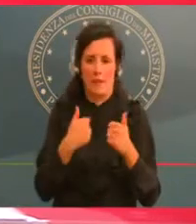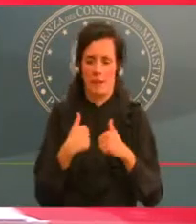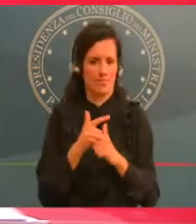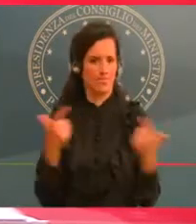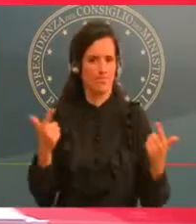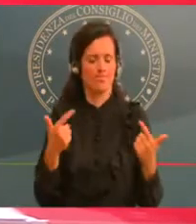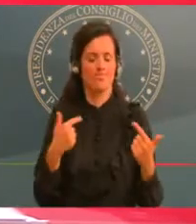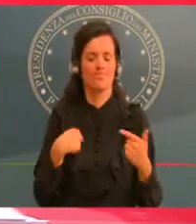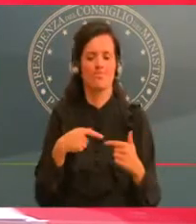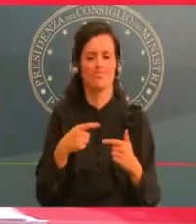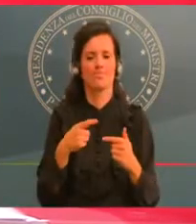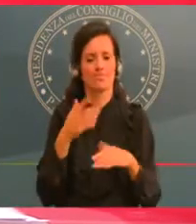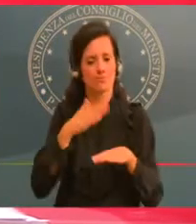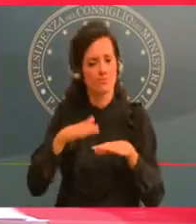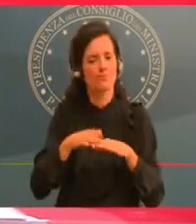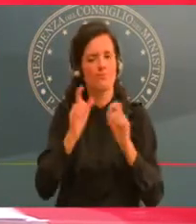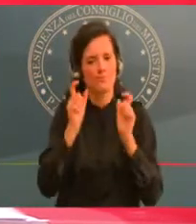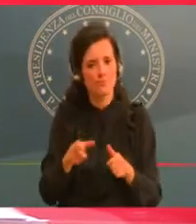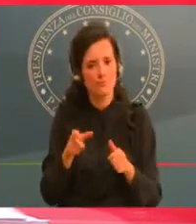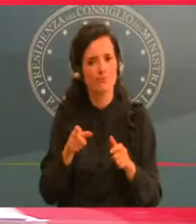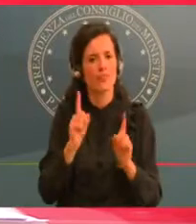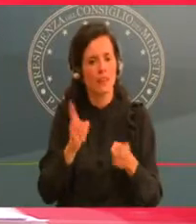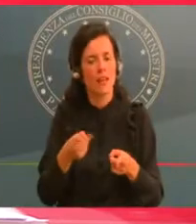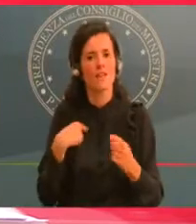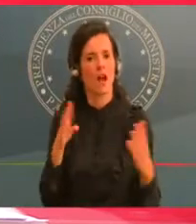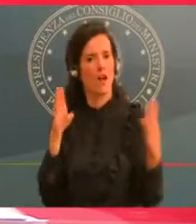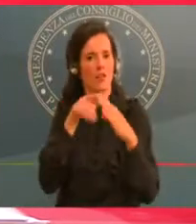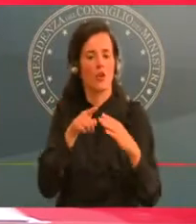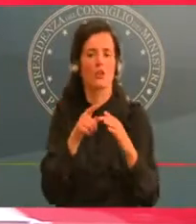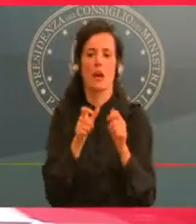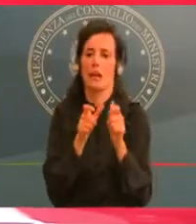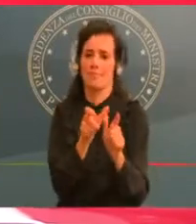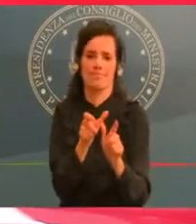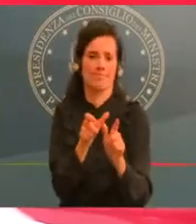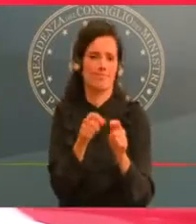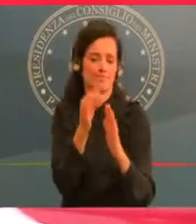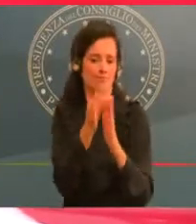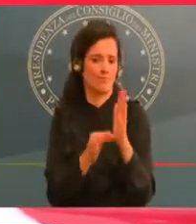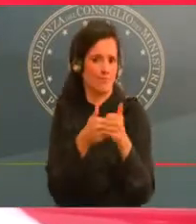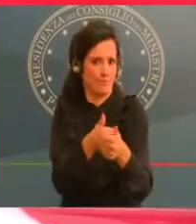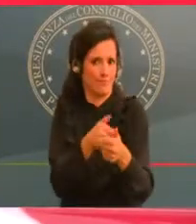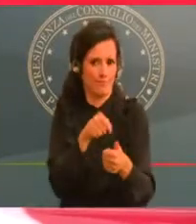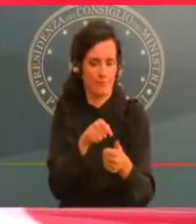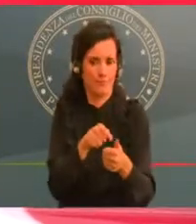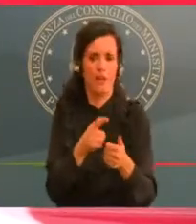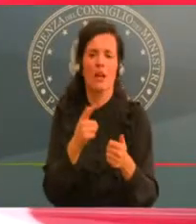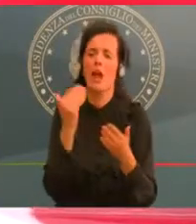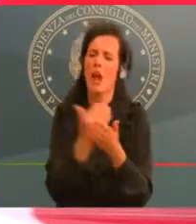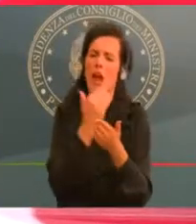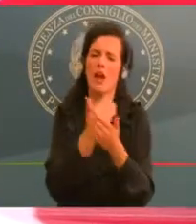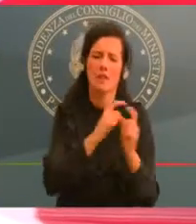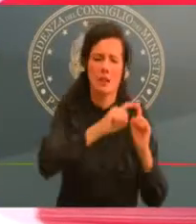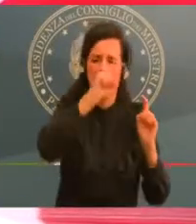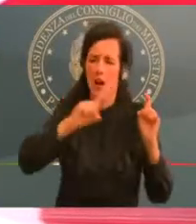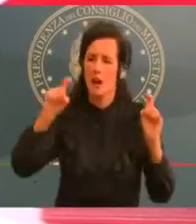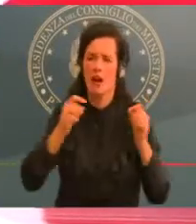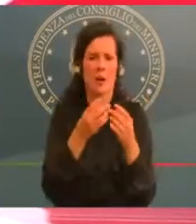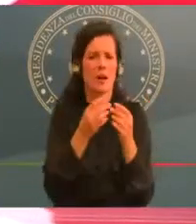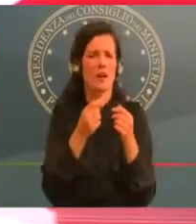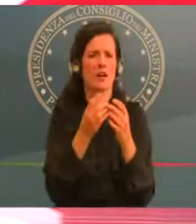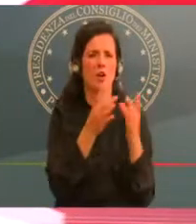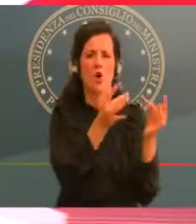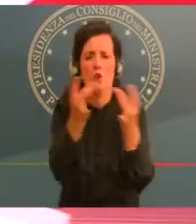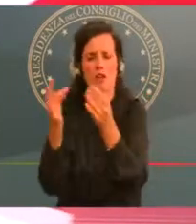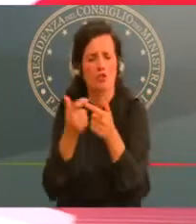Comprendiamo il disagio, la frustrazione e la sofferenza psicologica, ma dobbiamo tenere duro.